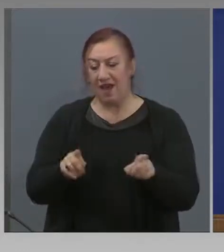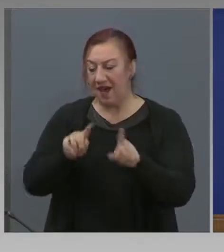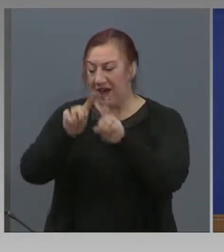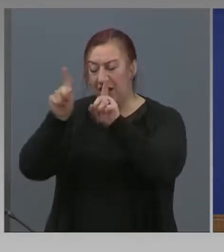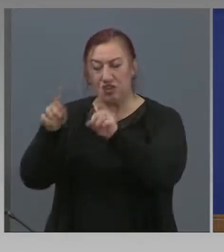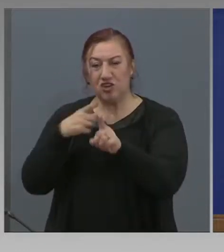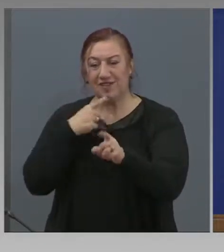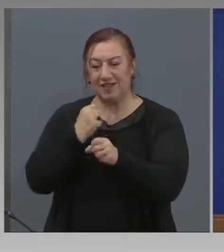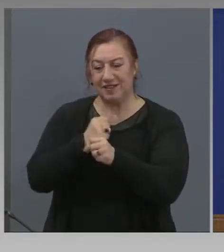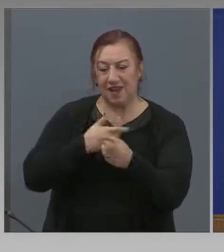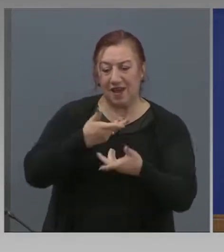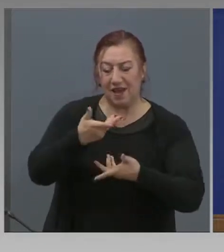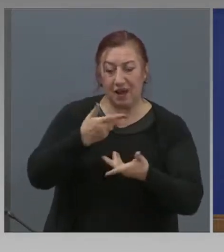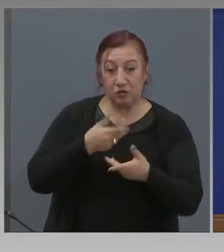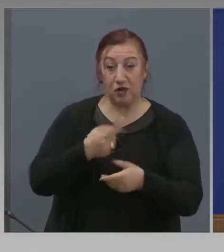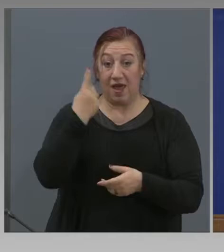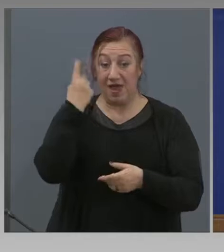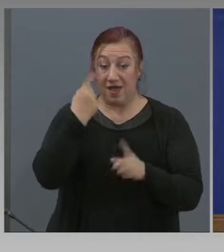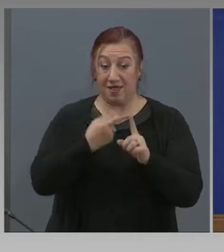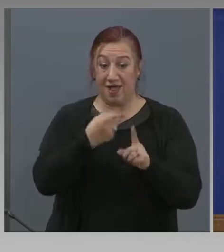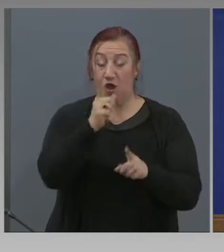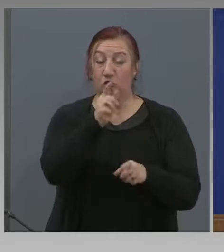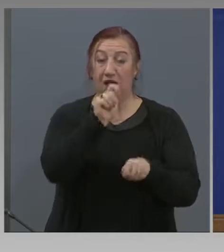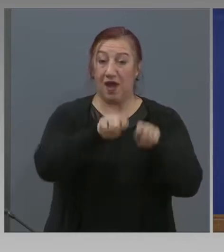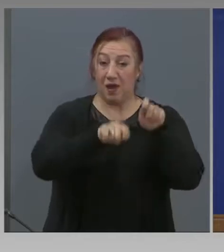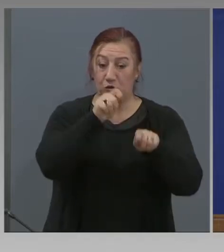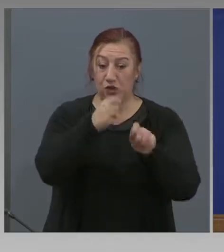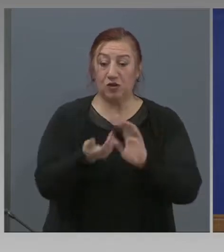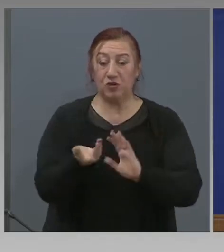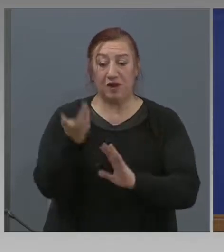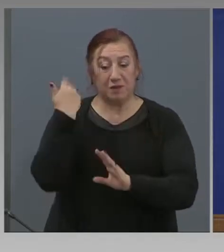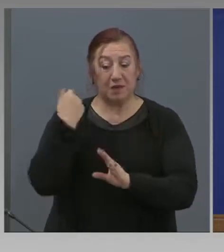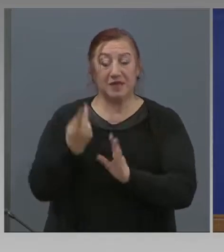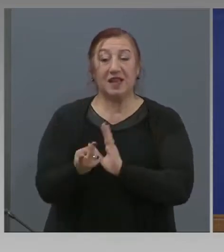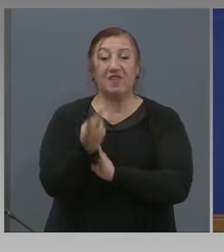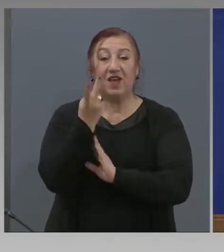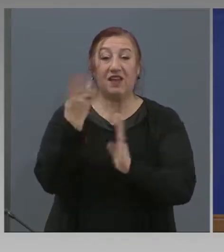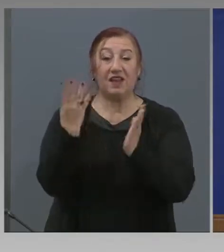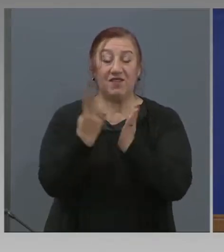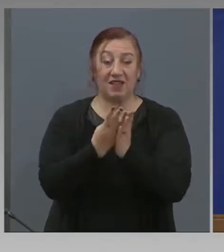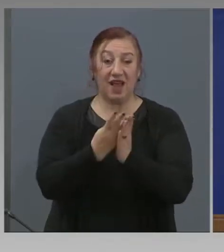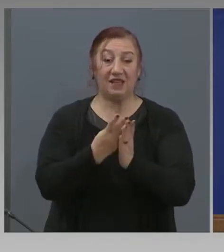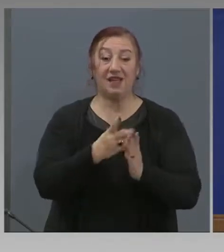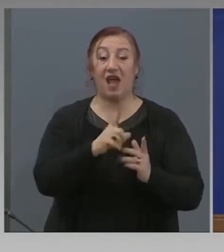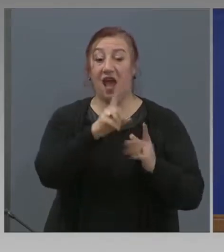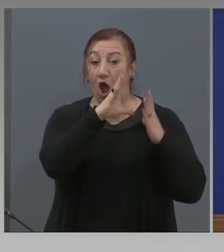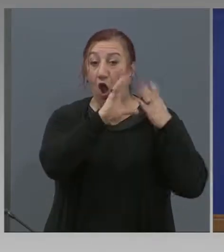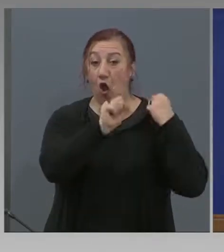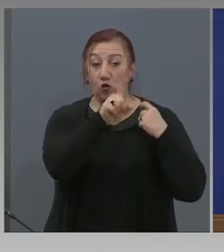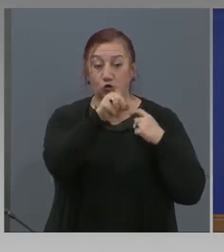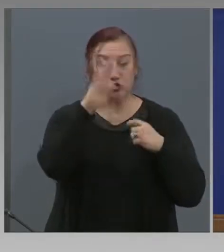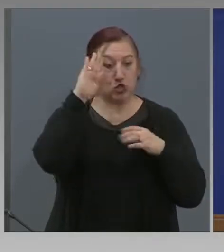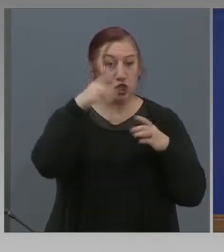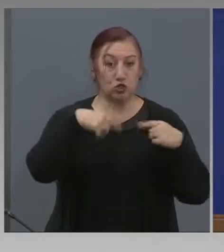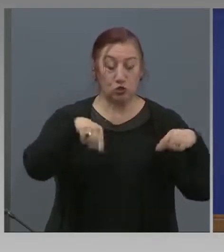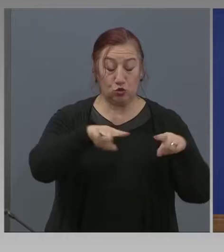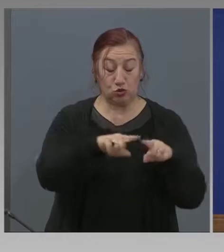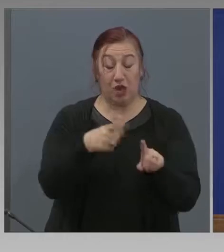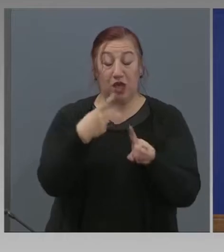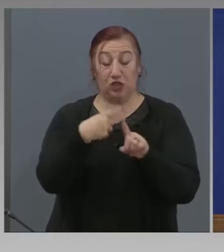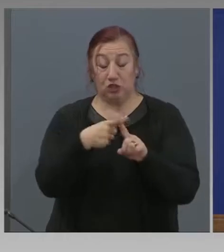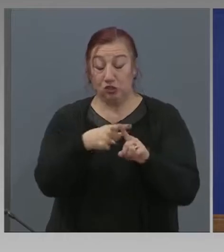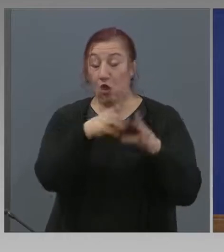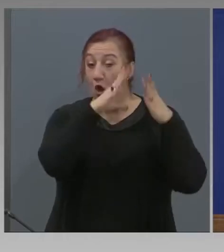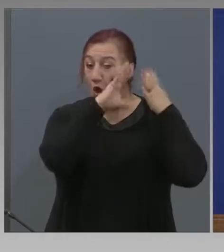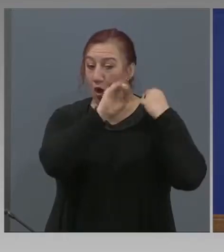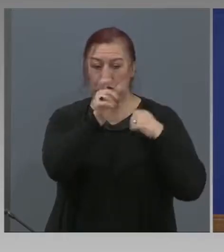консулската служба в Хага е една от ремонтираните през 2019 година консулски служби. Също така, посланника ме информира,